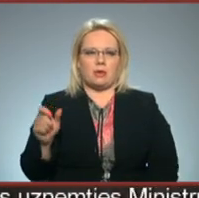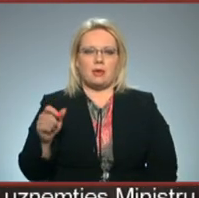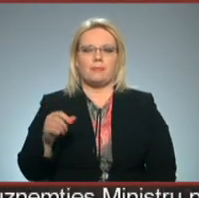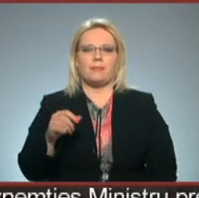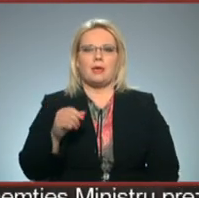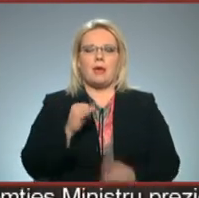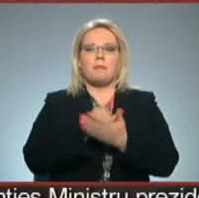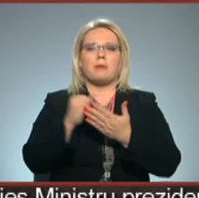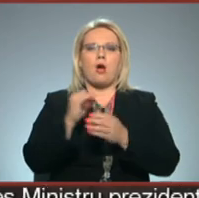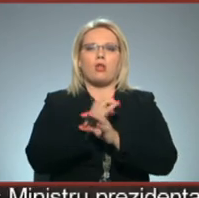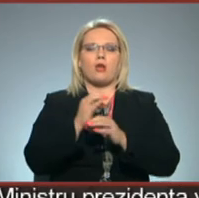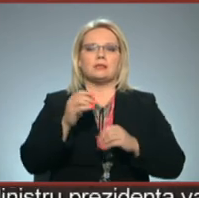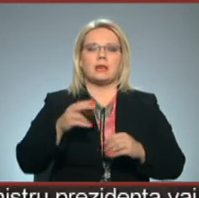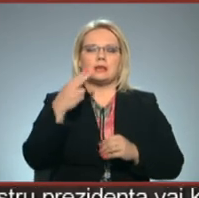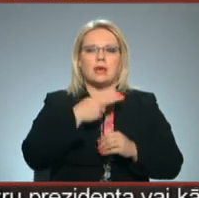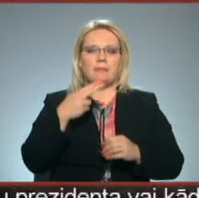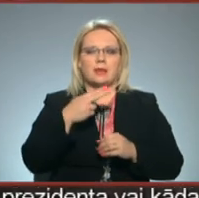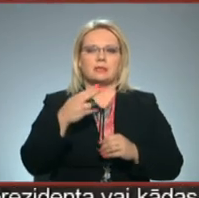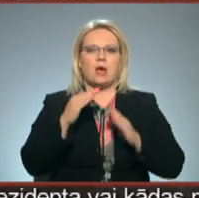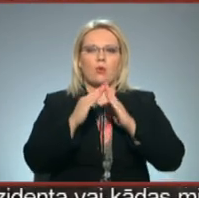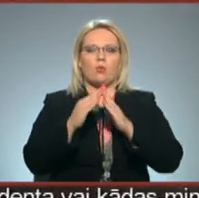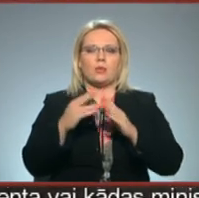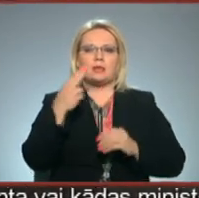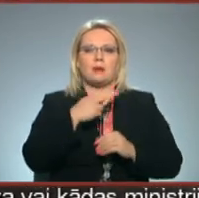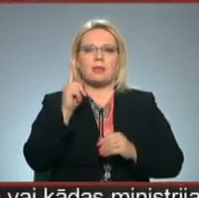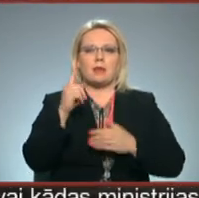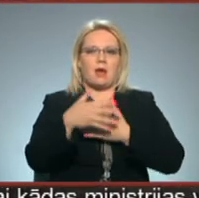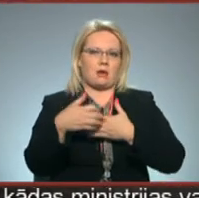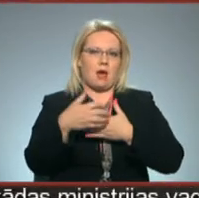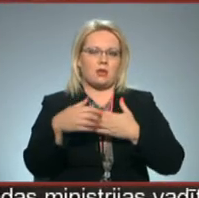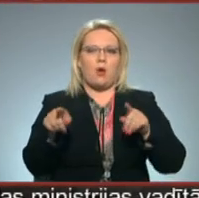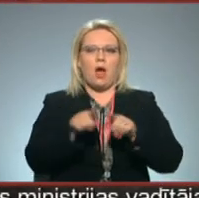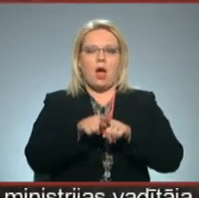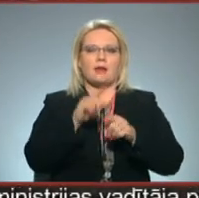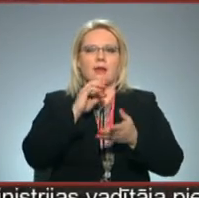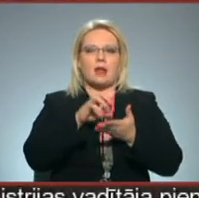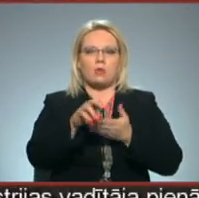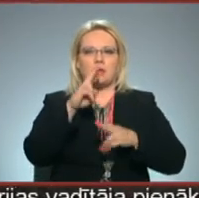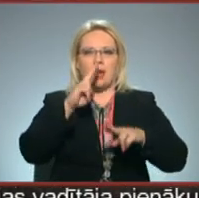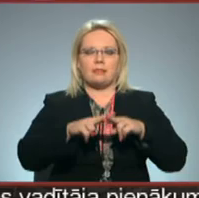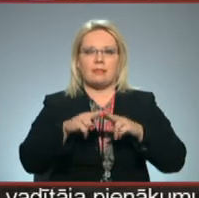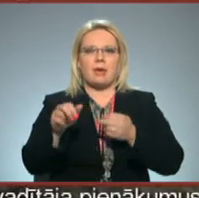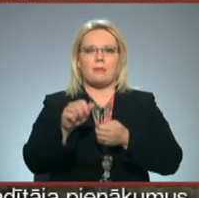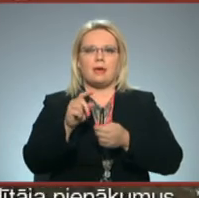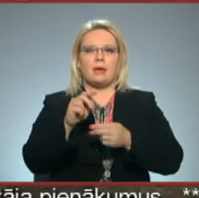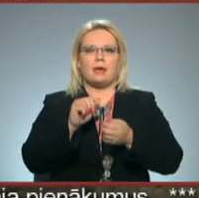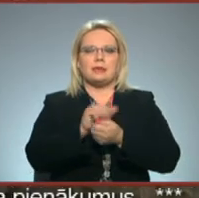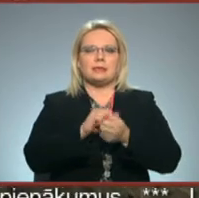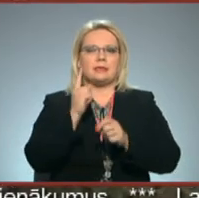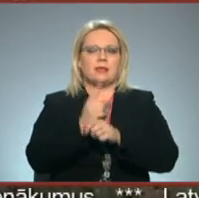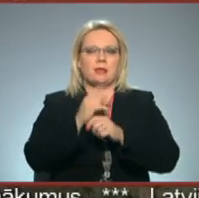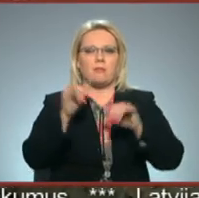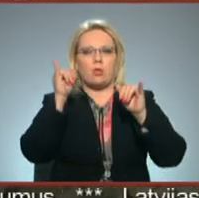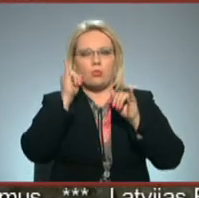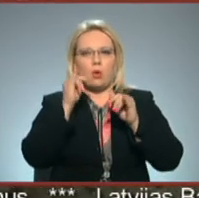Bioloģiskajā saimniecībā geidas dienas vidūkūtīja saimnieko tikai kaķi, jo arī grauzējas ar indēm iznīcināt nedrīkst. Bet gotiņas